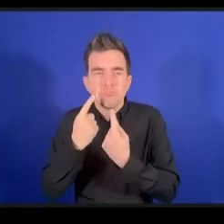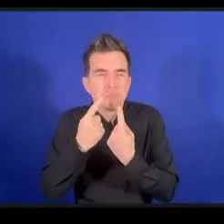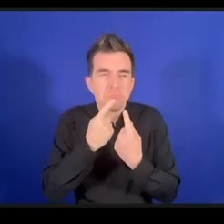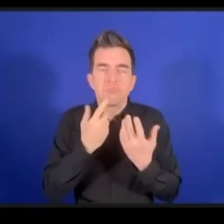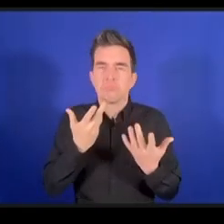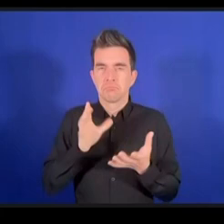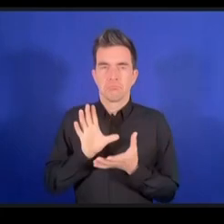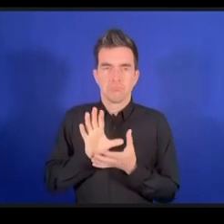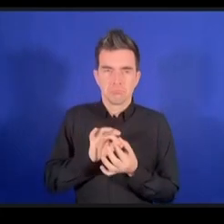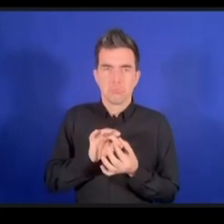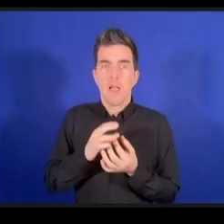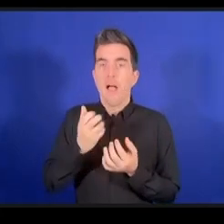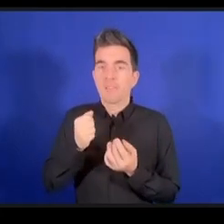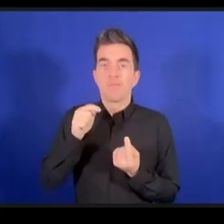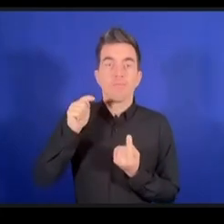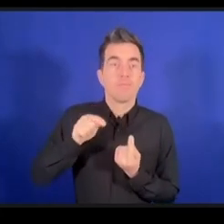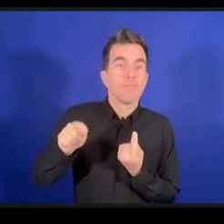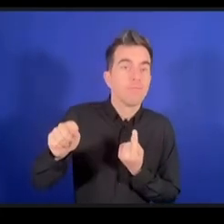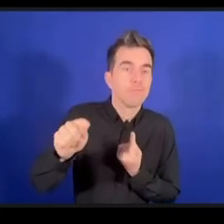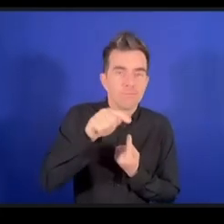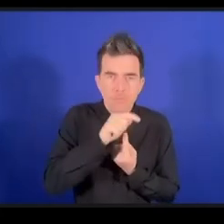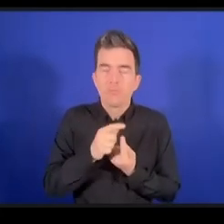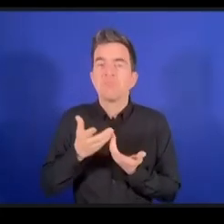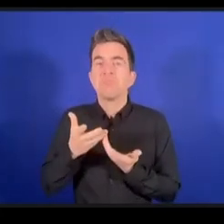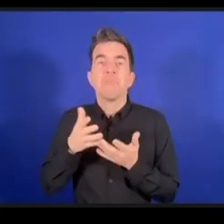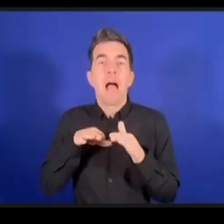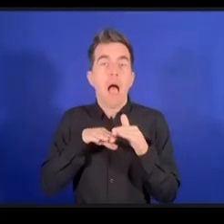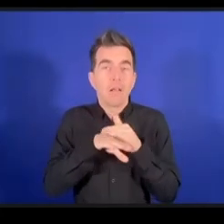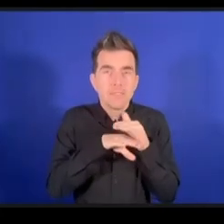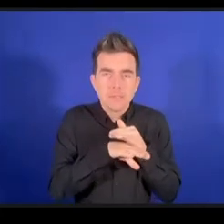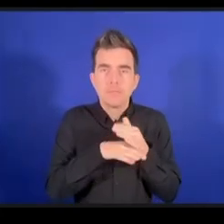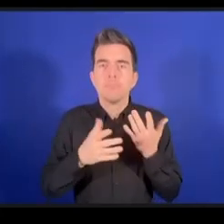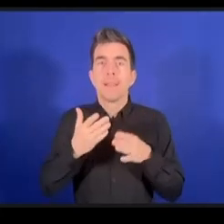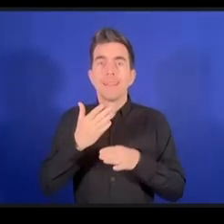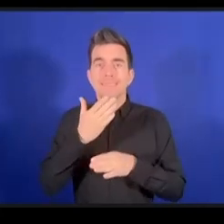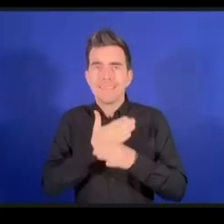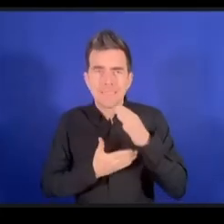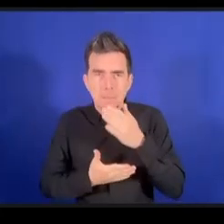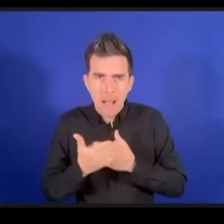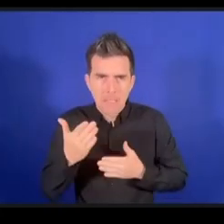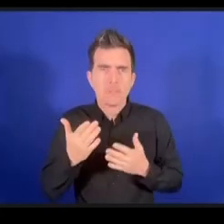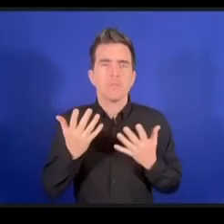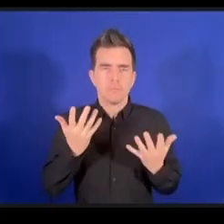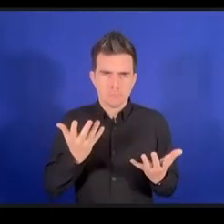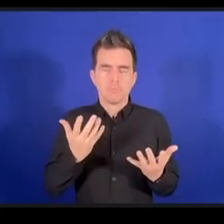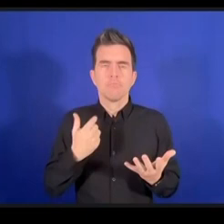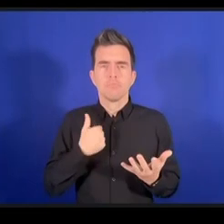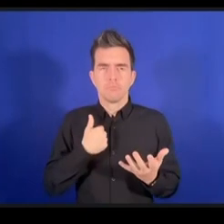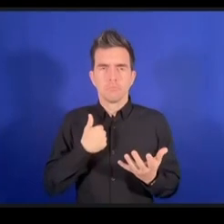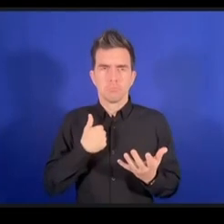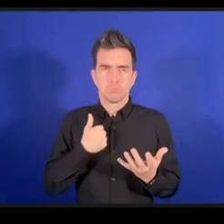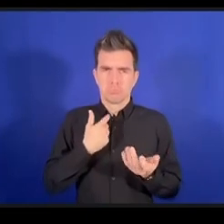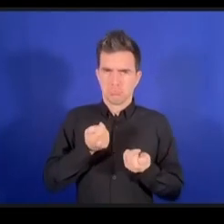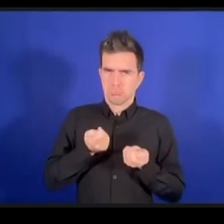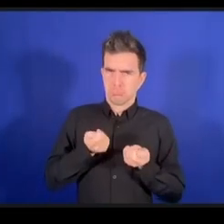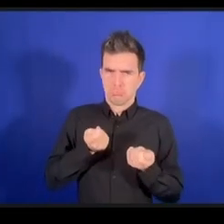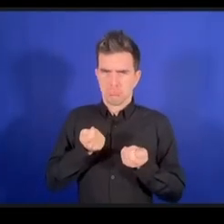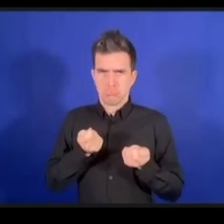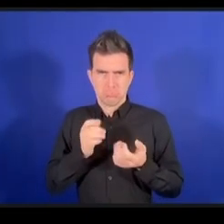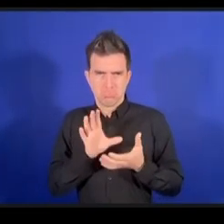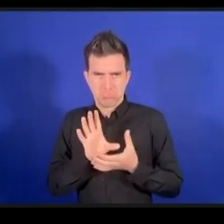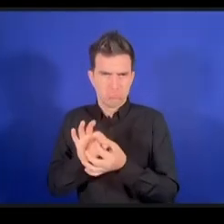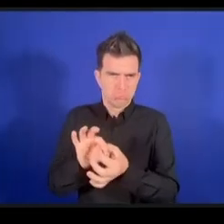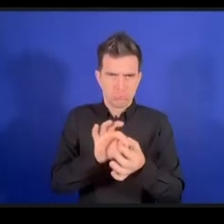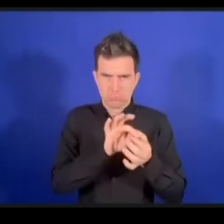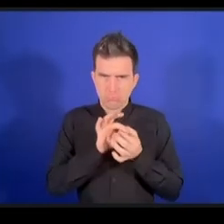الوصول والإعاقة هذا التحالف كان من أوائل